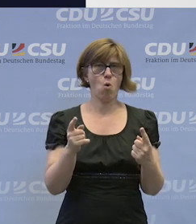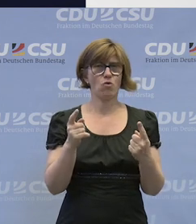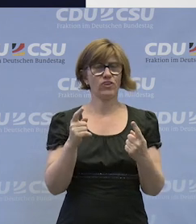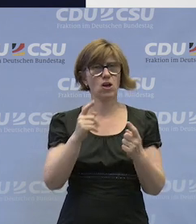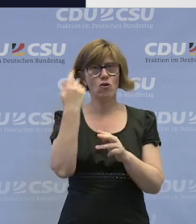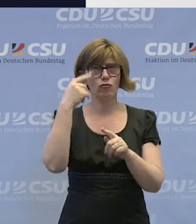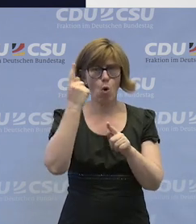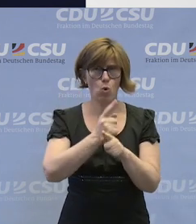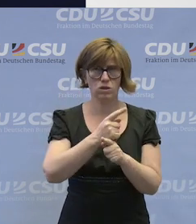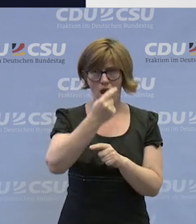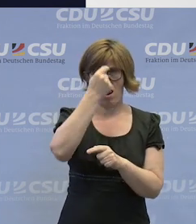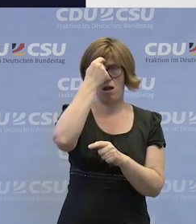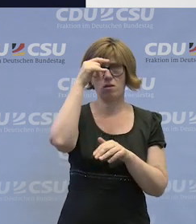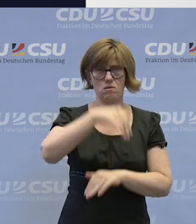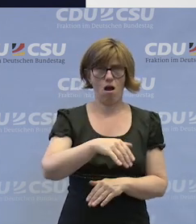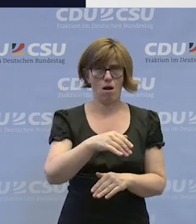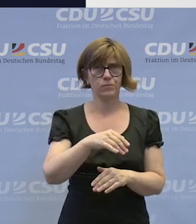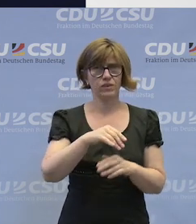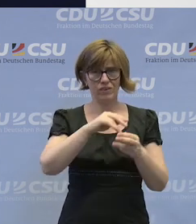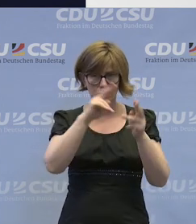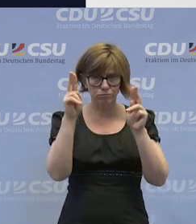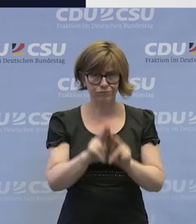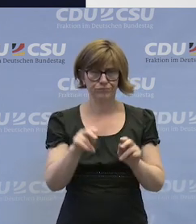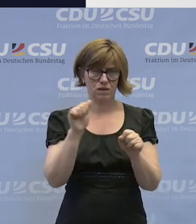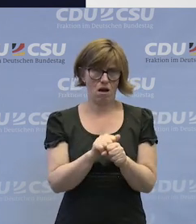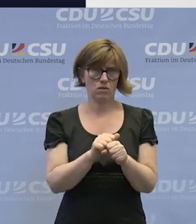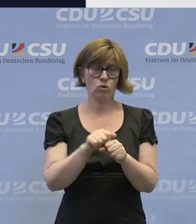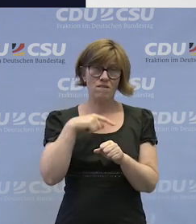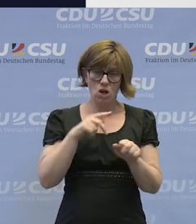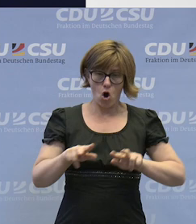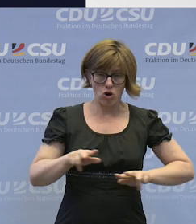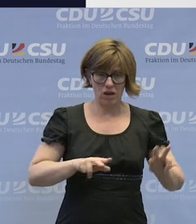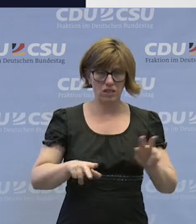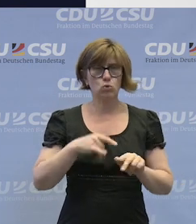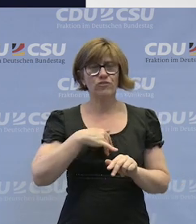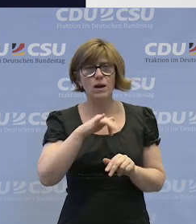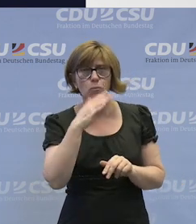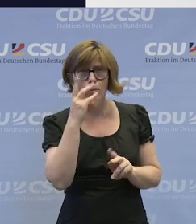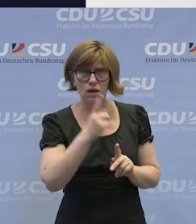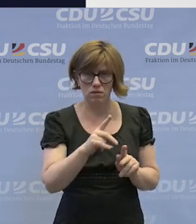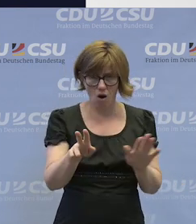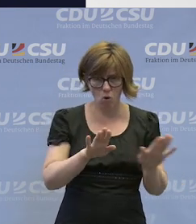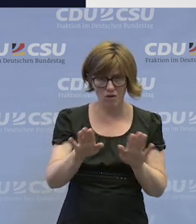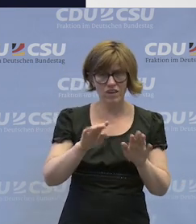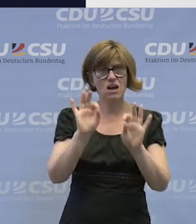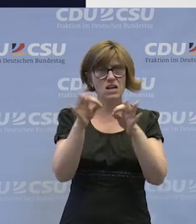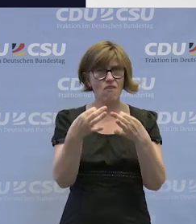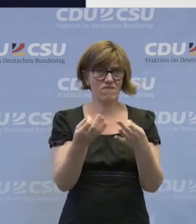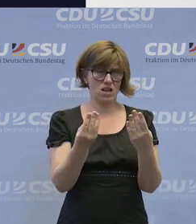bestehende Vorurteile im Kopf dann abbaut und wir als Organisation versuchen das natürlich auch mit entsprechenden